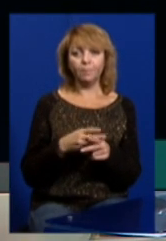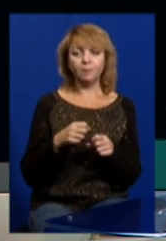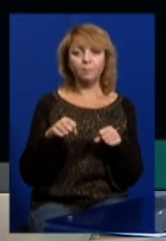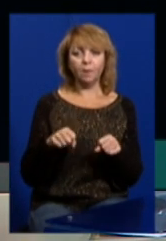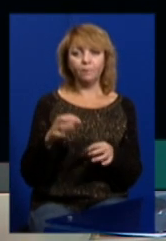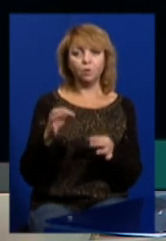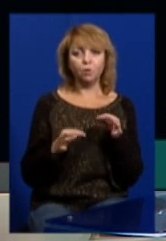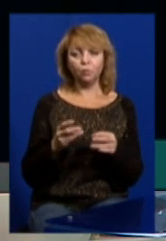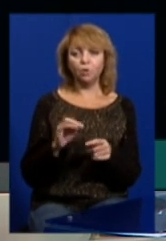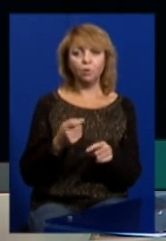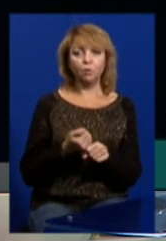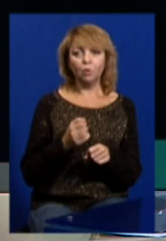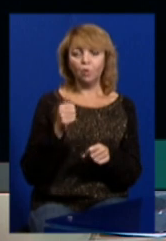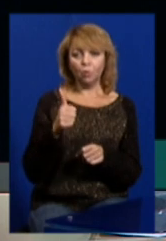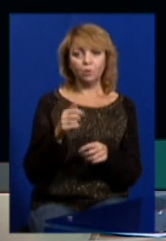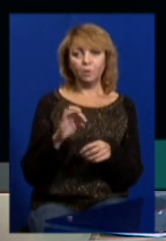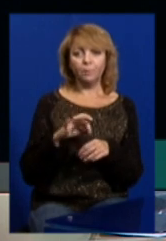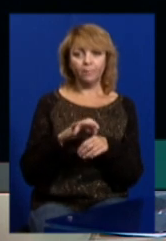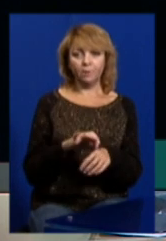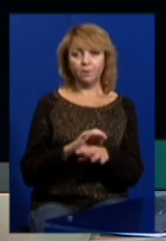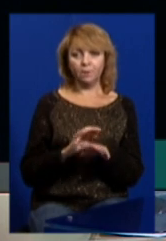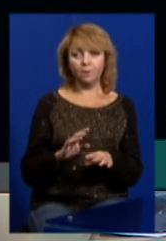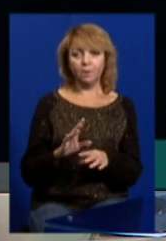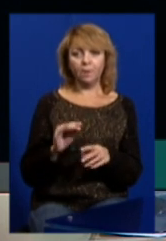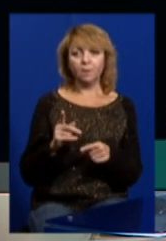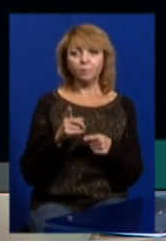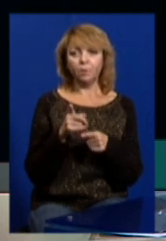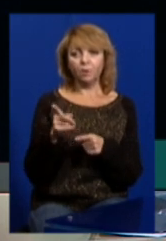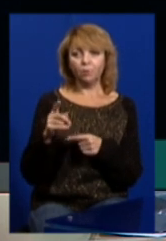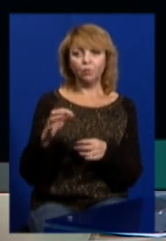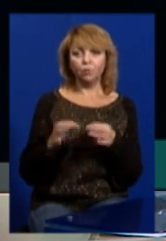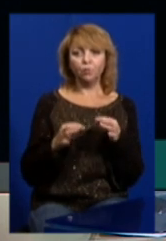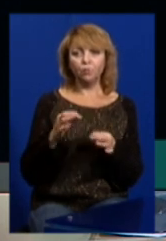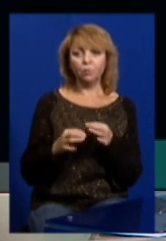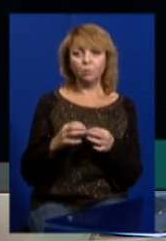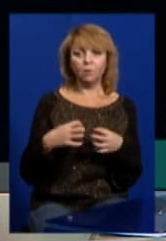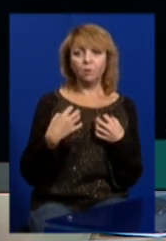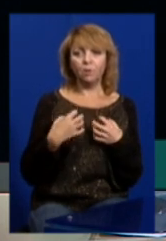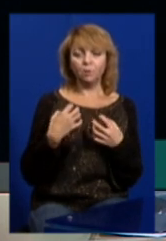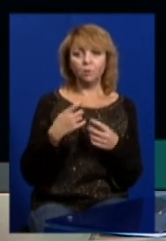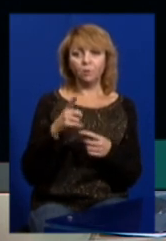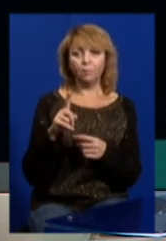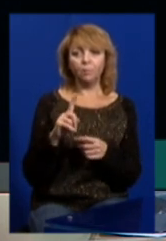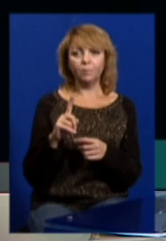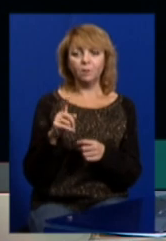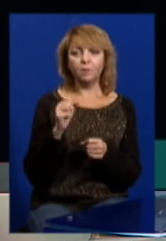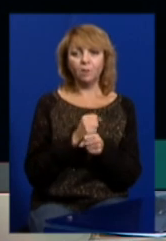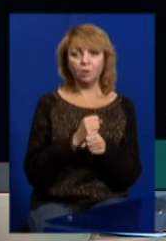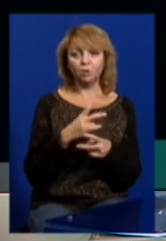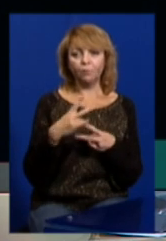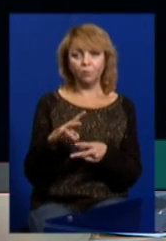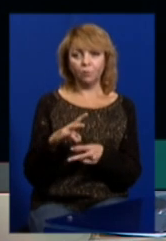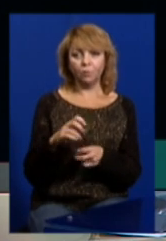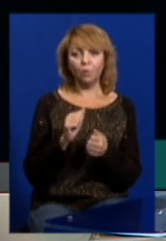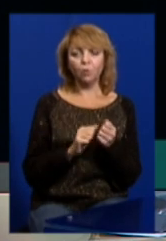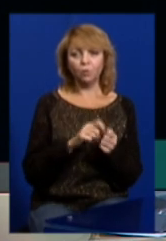ні до чого хорошого не призведе. І залякуючи суддю, ти перш за все залякуєш, ти шкоду робиш кожен